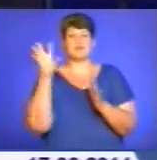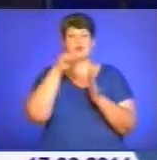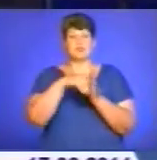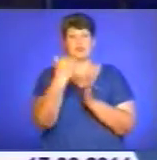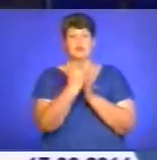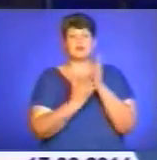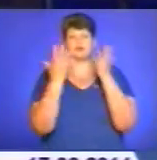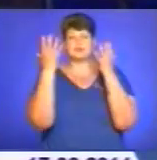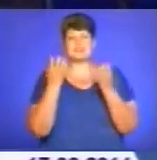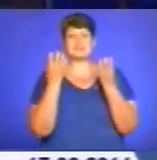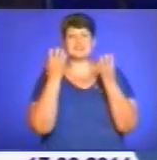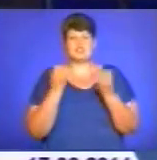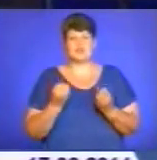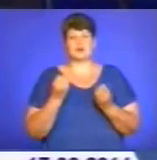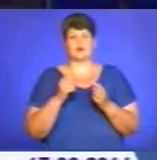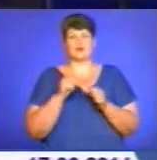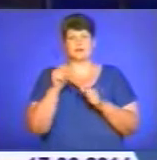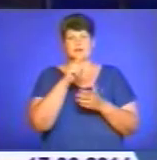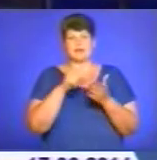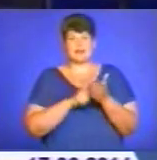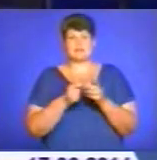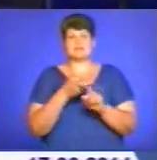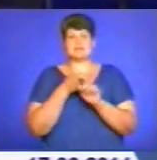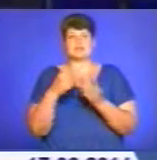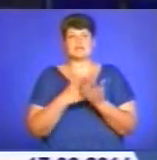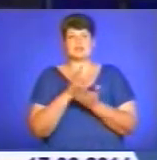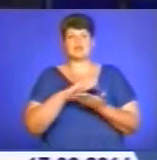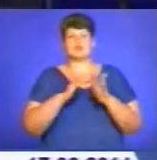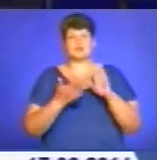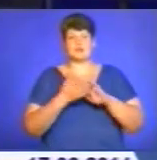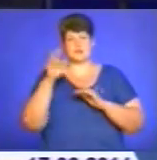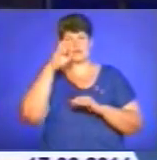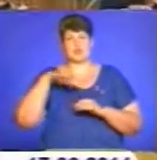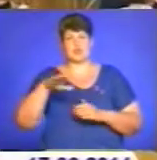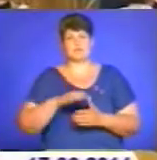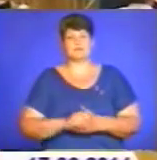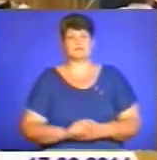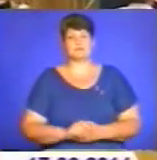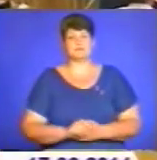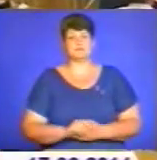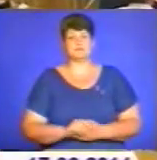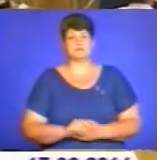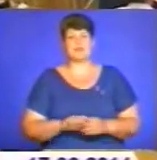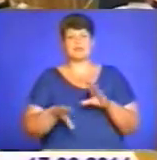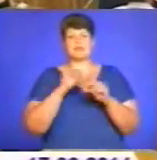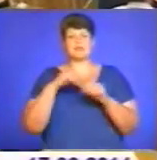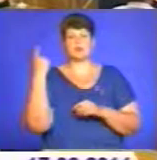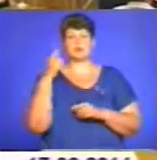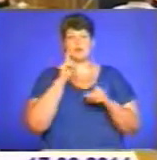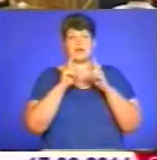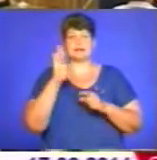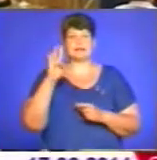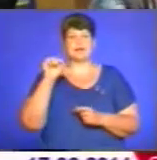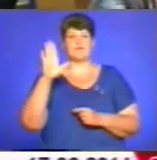порядку денного ще кілька. Вони стосувалися політичної ситуації в державі. Подробиці у сюжеті. Депутат обласної ради Роман